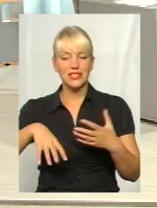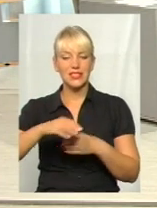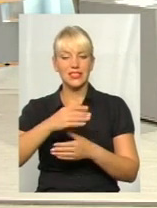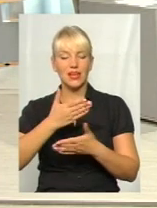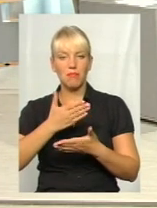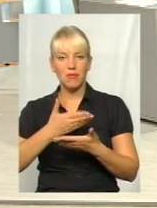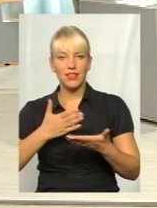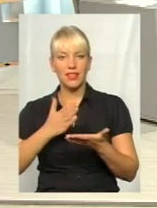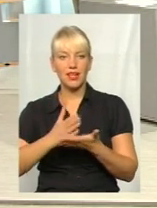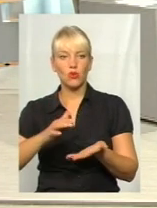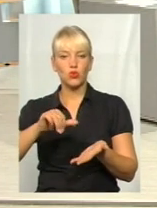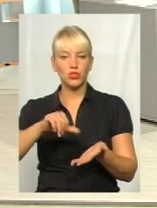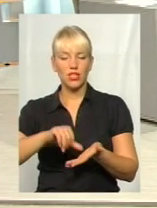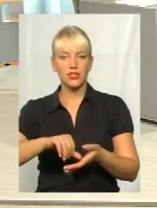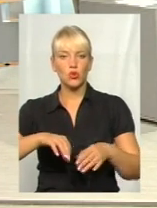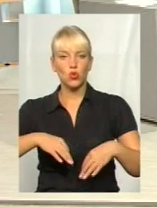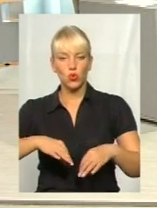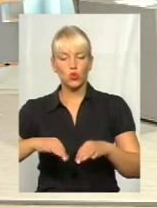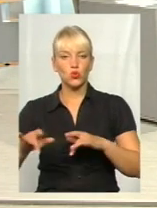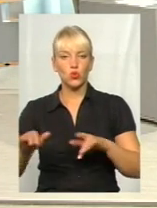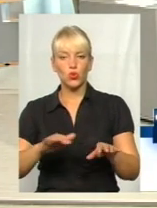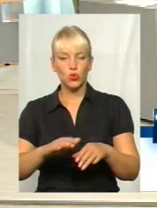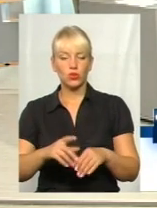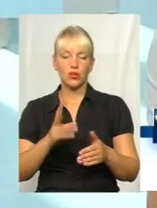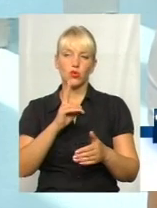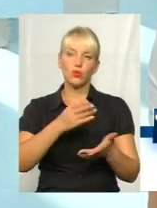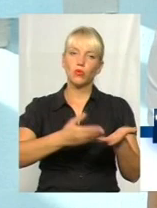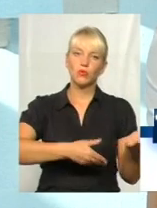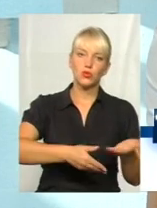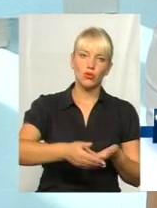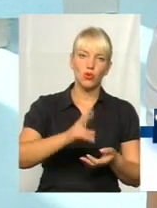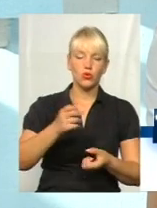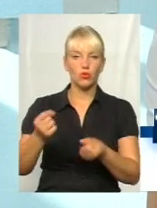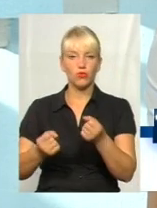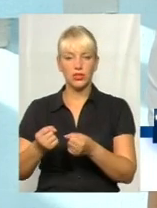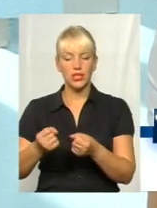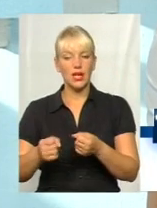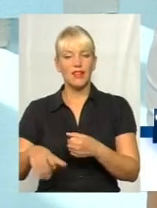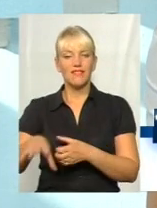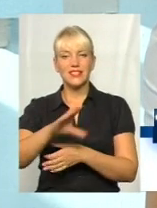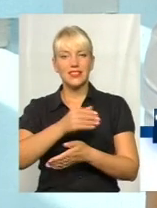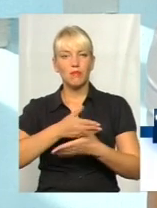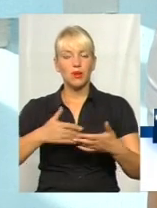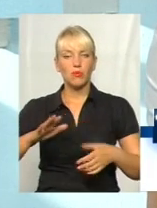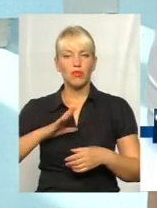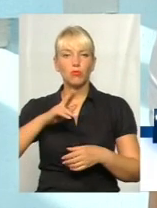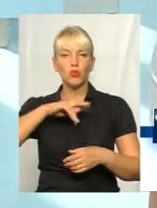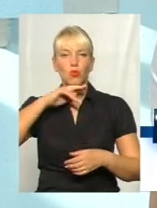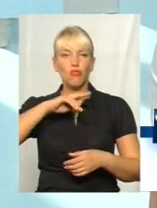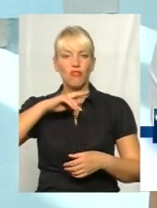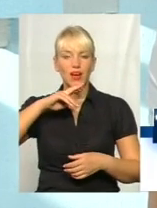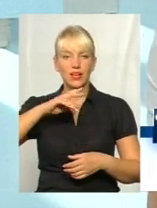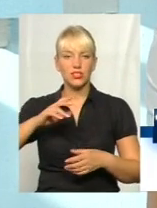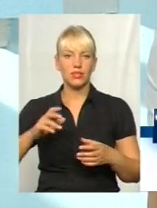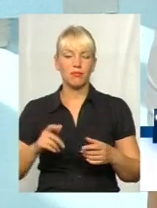хтось пішоход, хай хтось водій за кермо. Ми, перш за все, маємо розпочинати з себе, бути уважними, пильними і розуміти, що